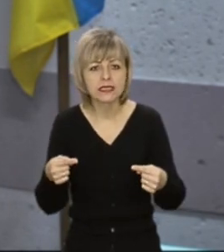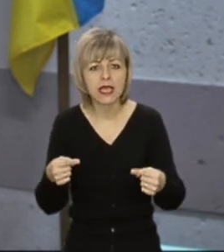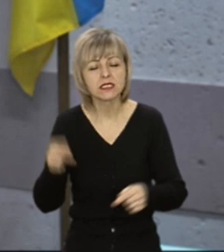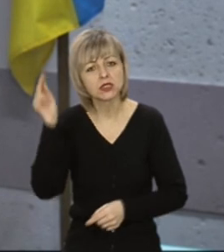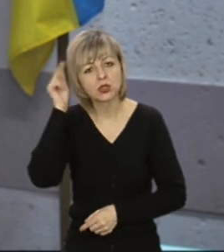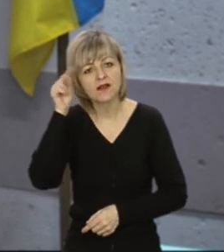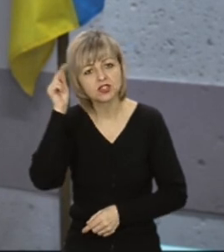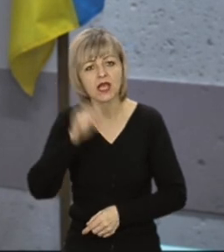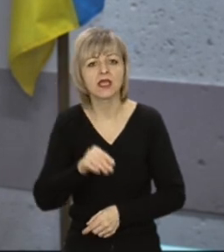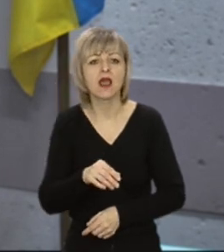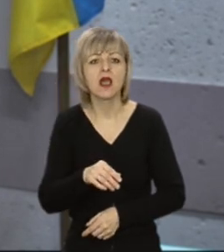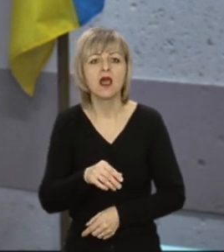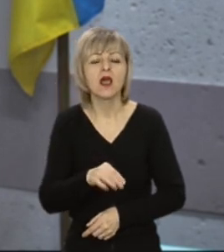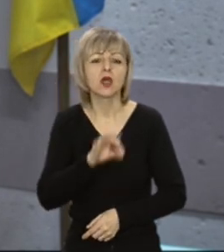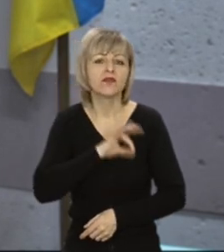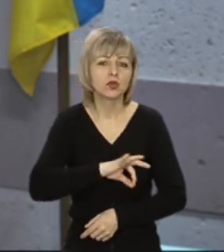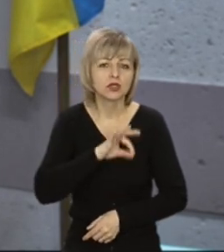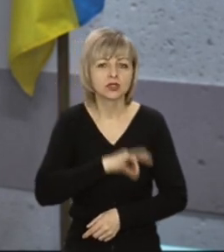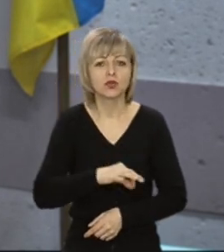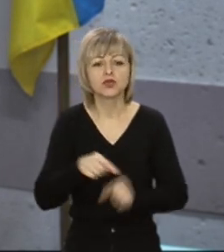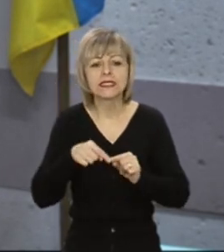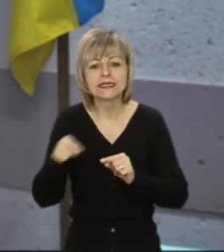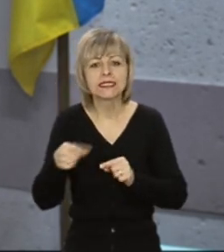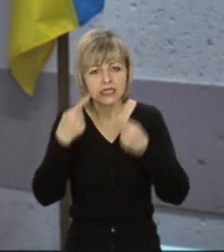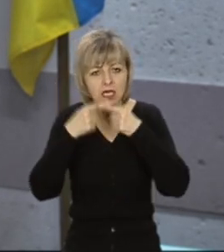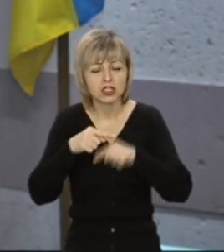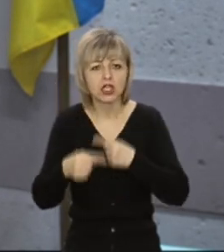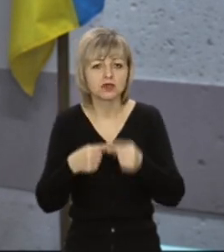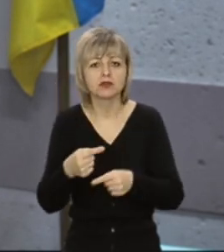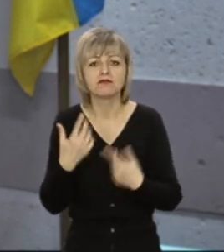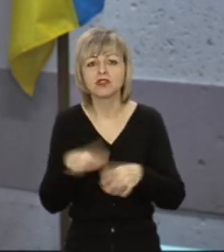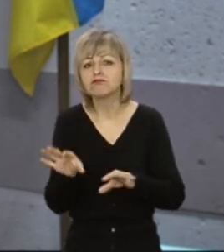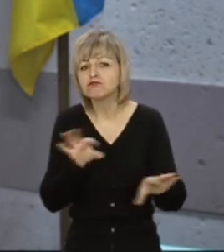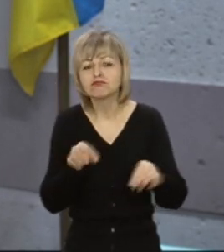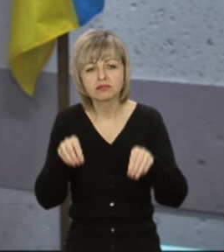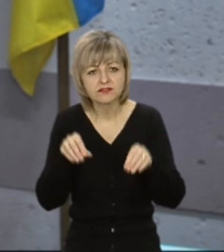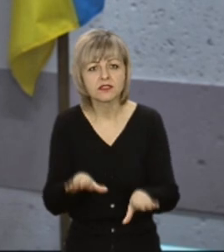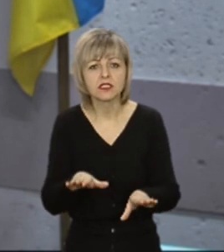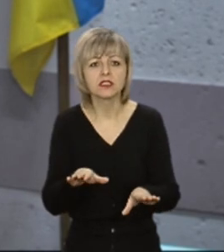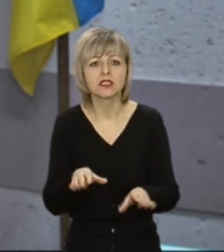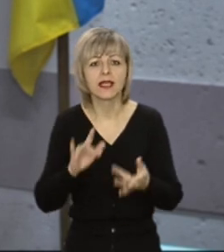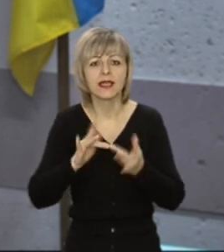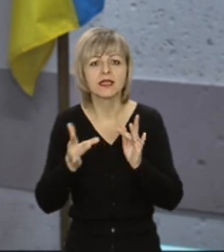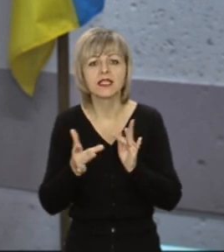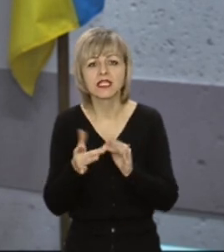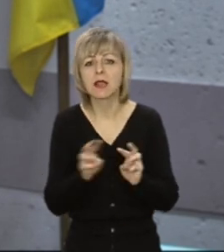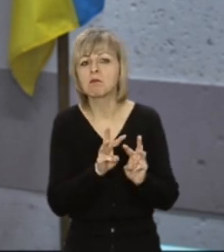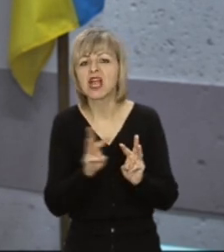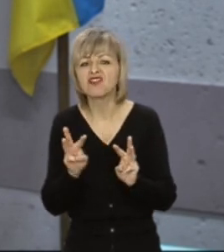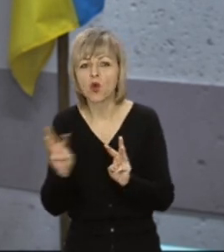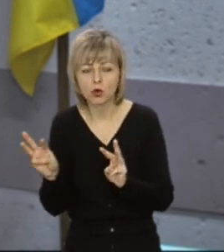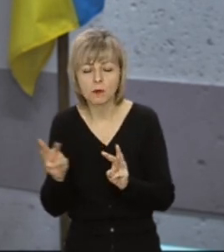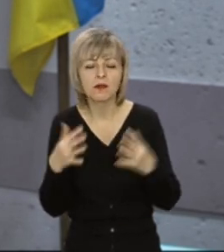навчання з використанням дистанційних технологій. Уже визначилися з інтернет-платформами,